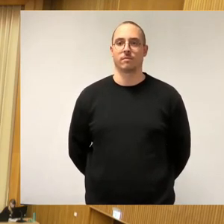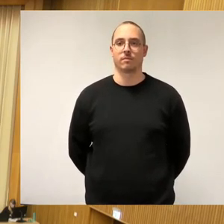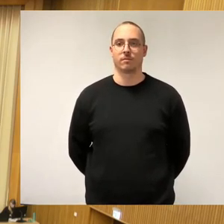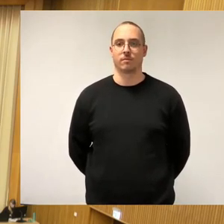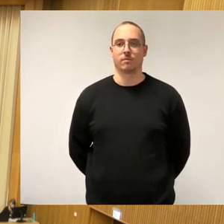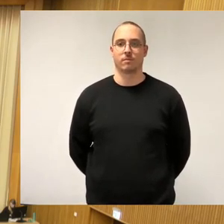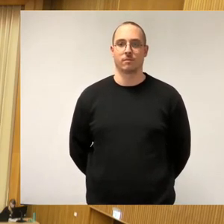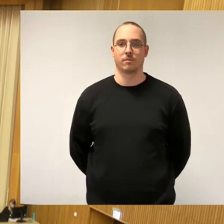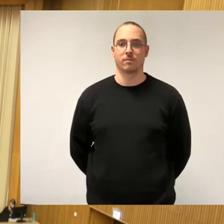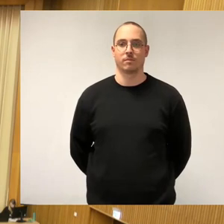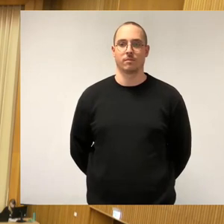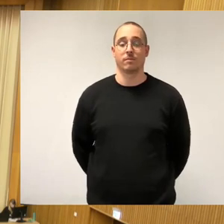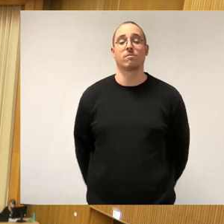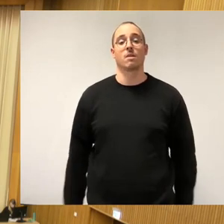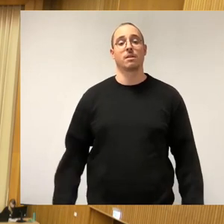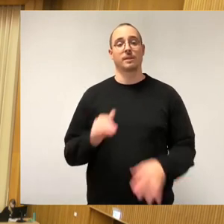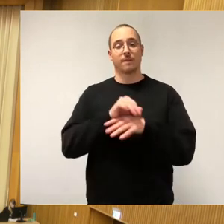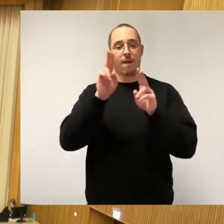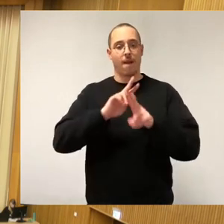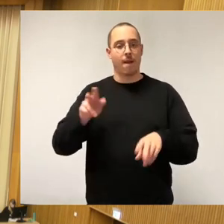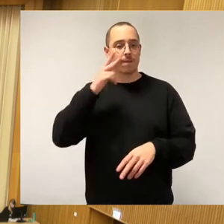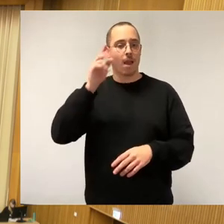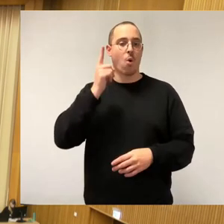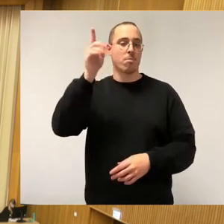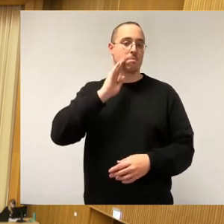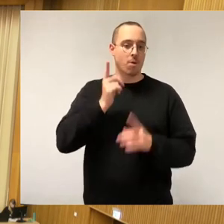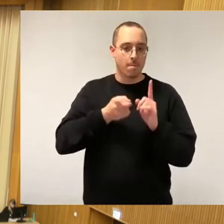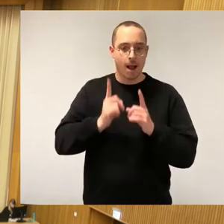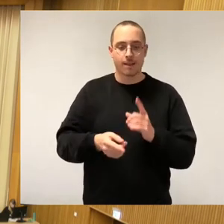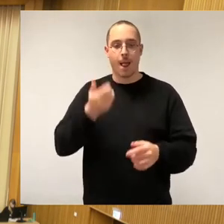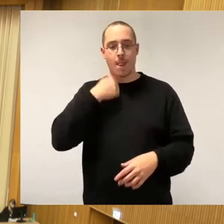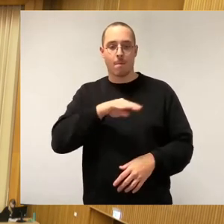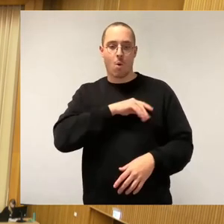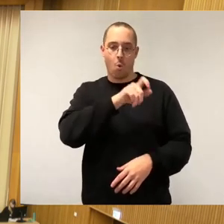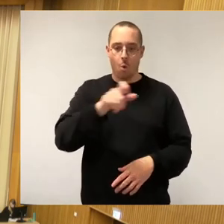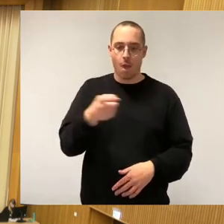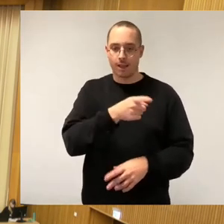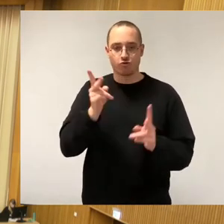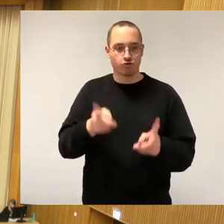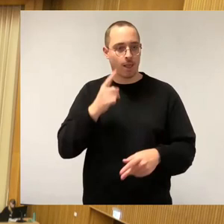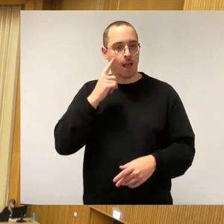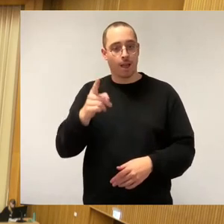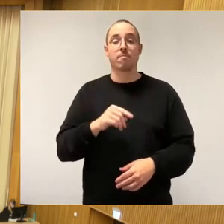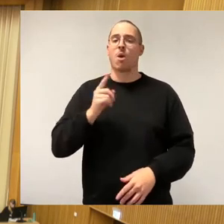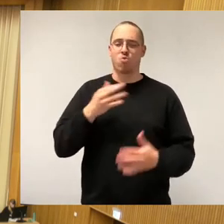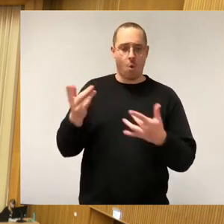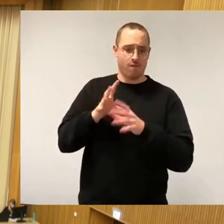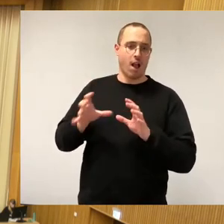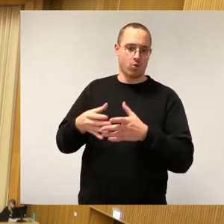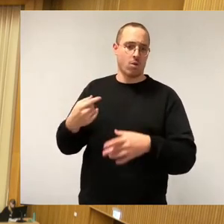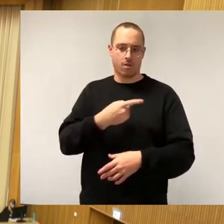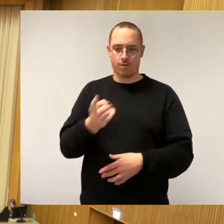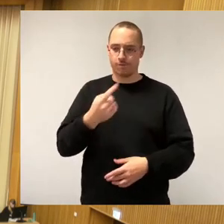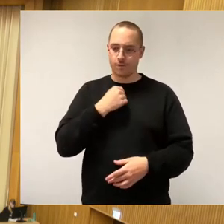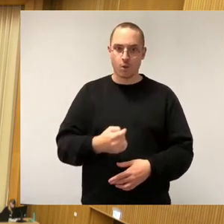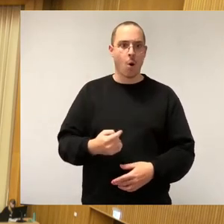Sehr geehrter Herr Oberbürgermeister, liebe Kolleginnen und Kollegen Stadträte, auch die grüne Fraktion begrüßt die Ansiedlung des Global Players